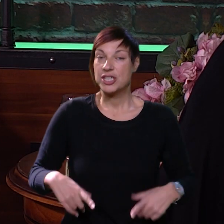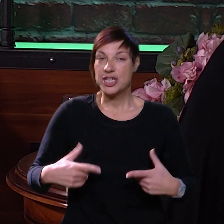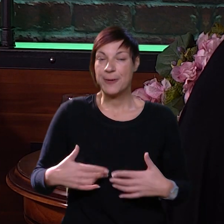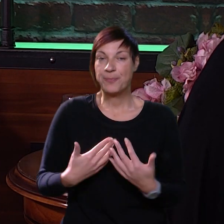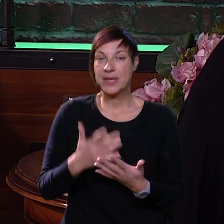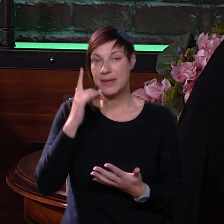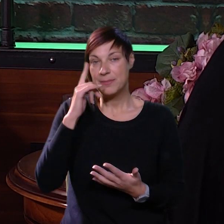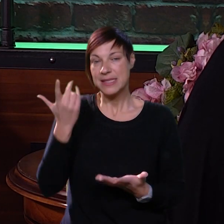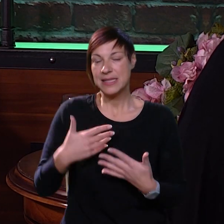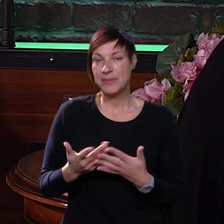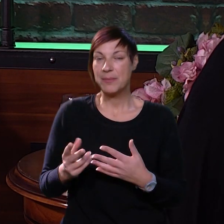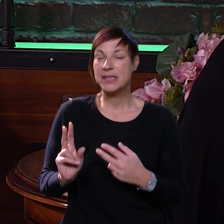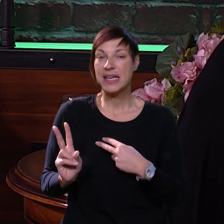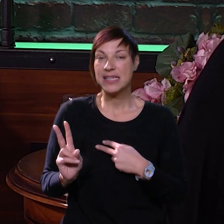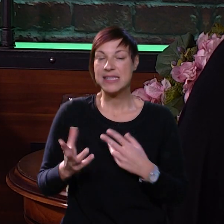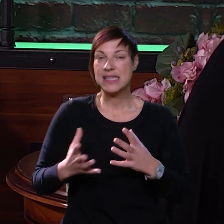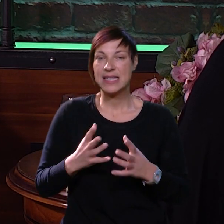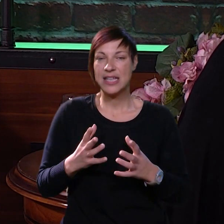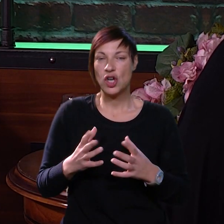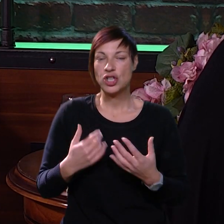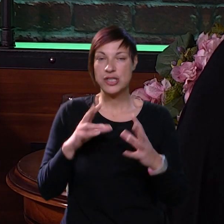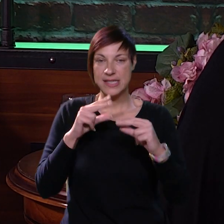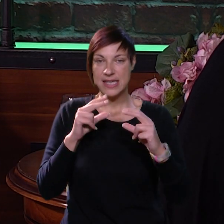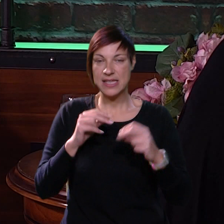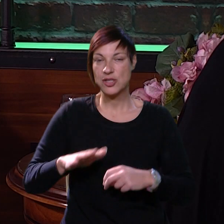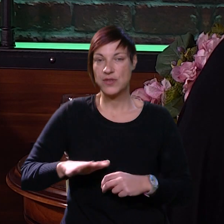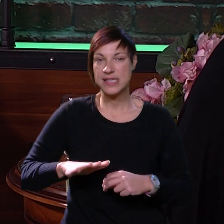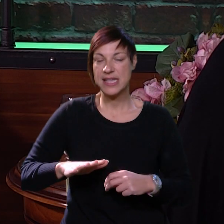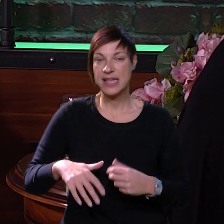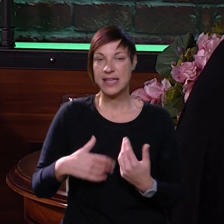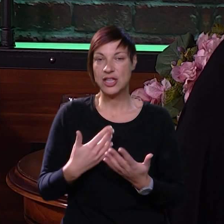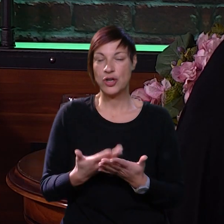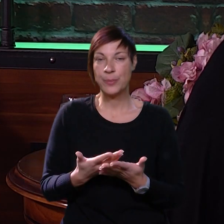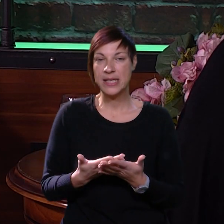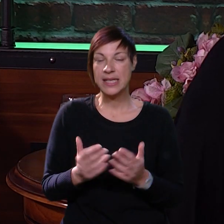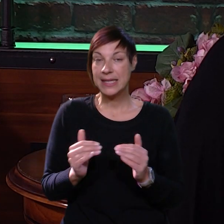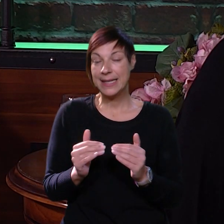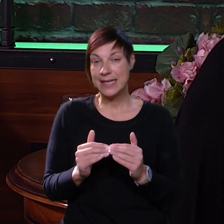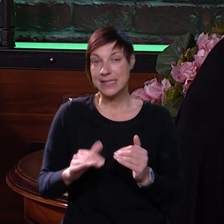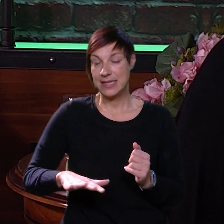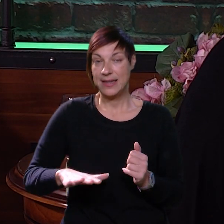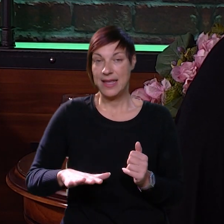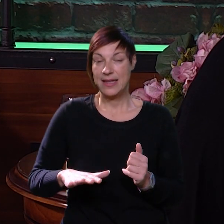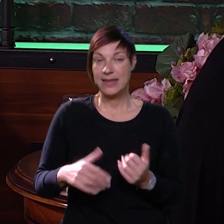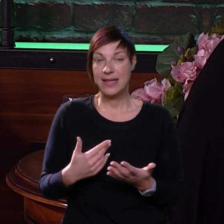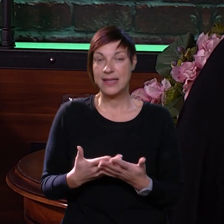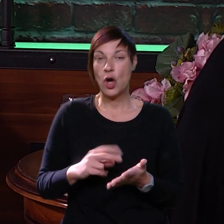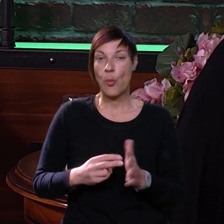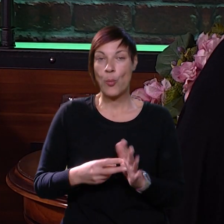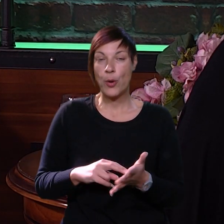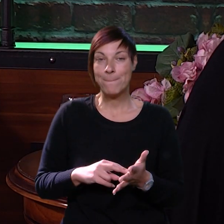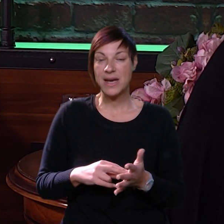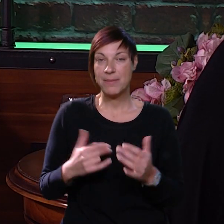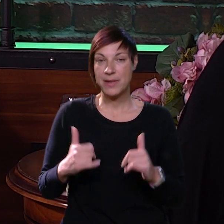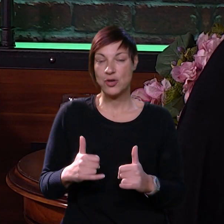i proživljavaju. Mislim da bi toj neki iskreni odnos i naravno, razgovor s djetetom na njegovoj kognitivnoj razini, o